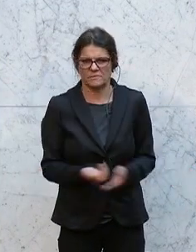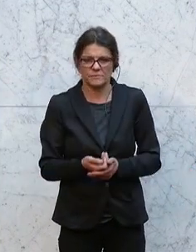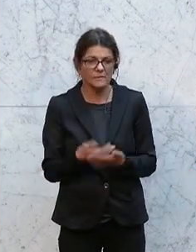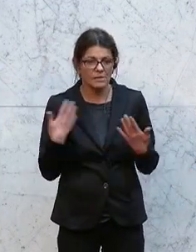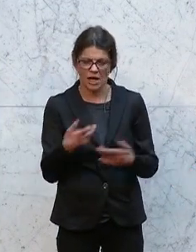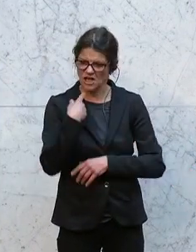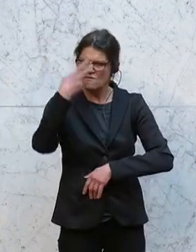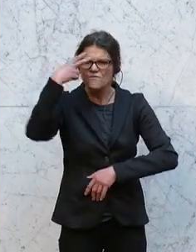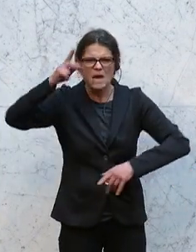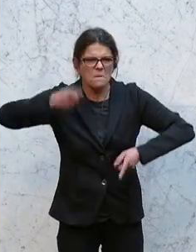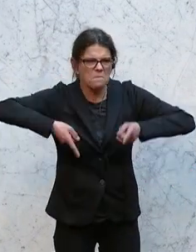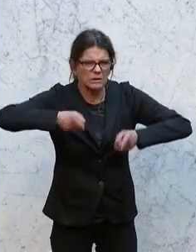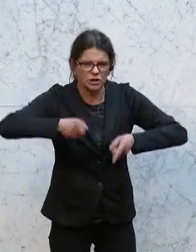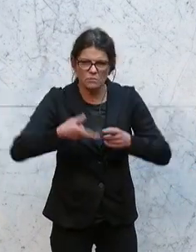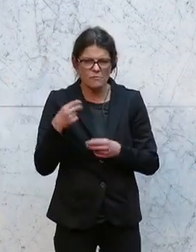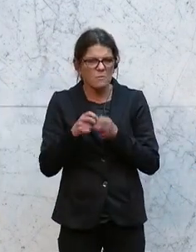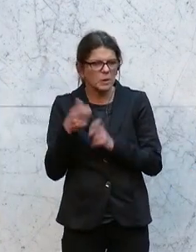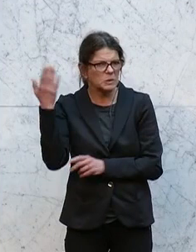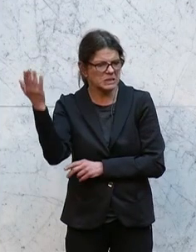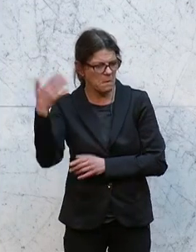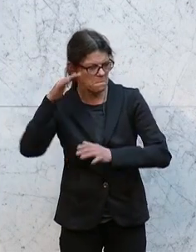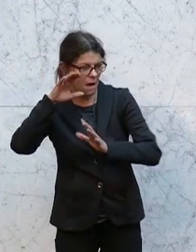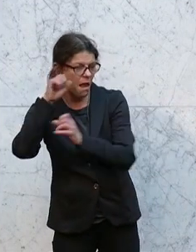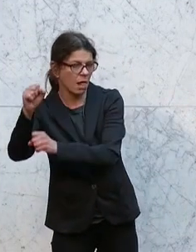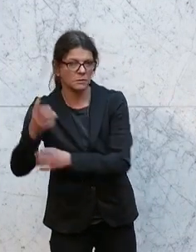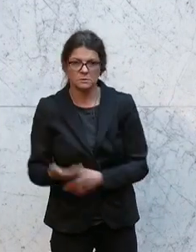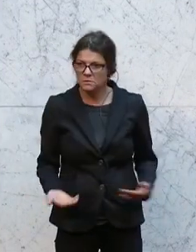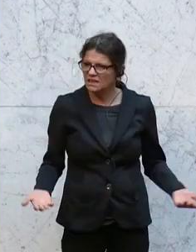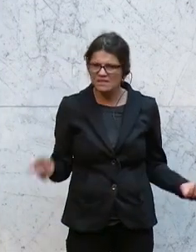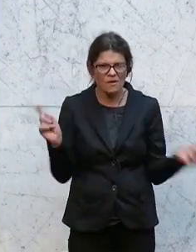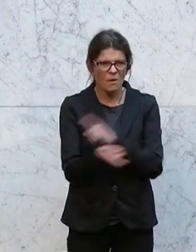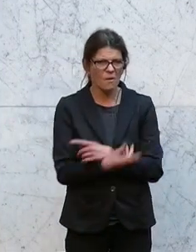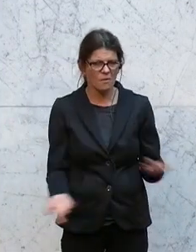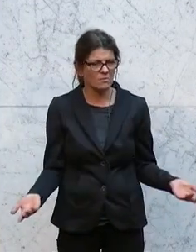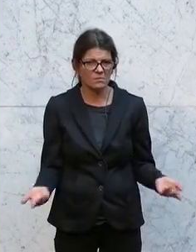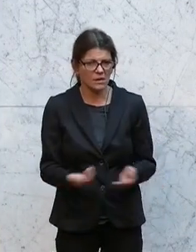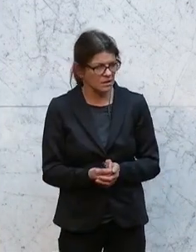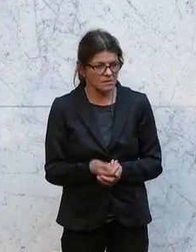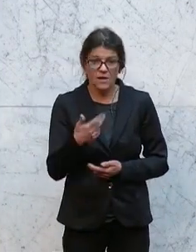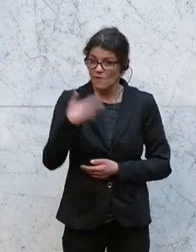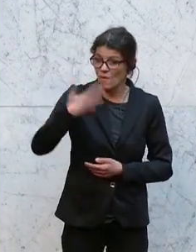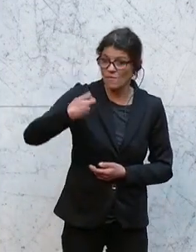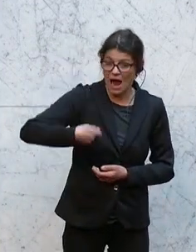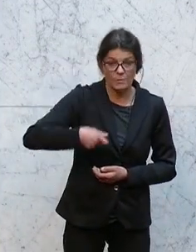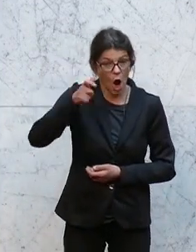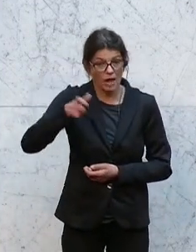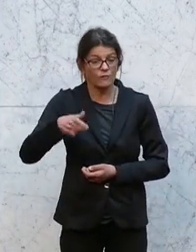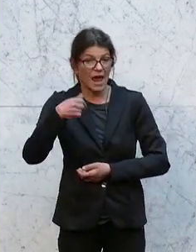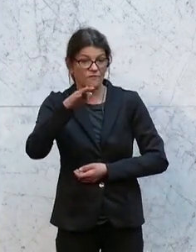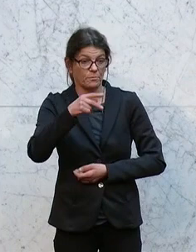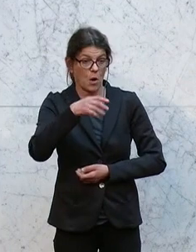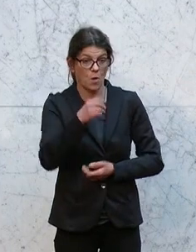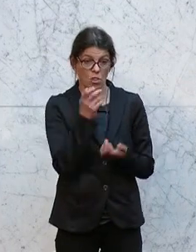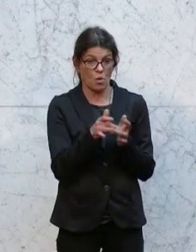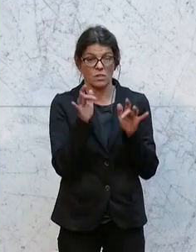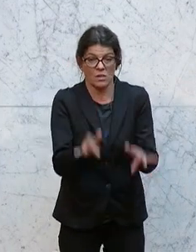die Fremdbestimmung von Brüssel forciert werden würde. Es ist ja genau das Gegenteil. Die fünf Abgeordneten der FPÖ, die sich noch in dem